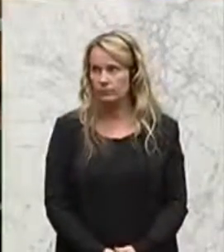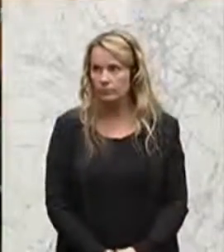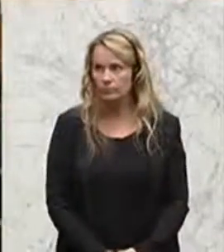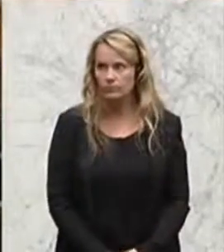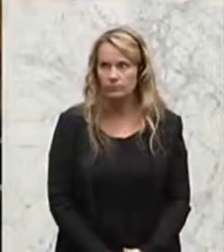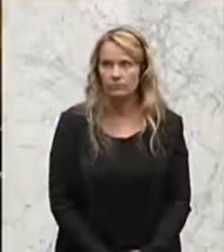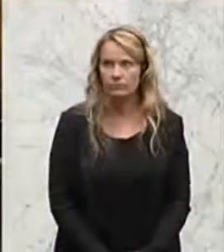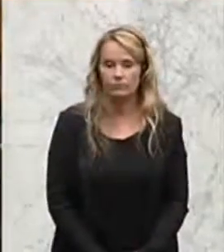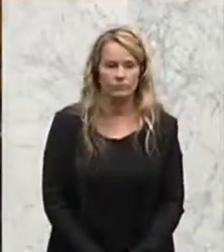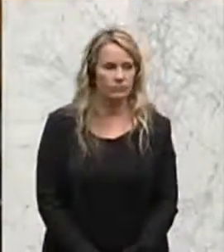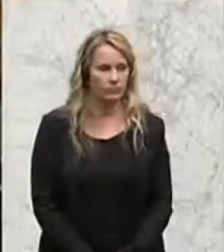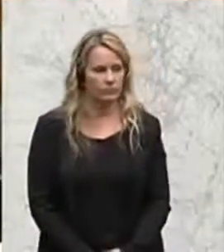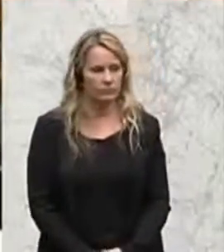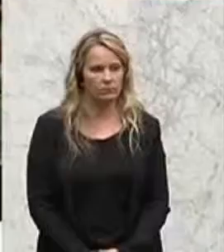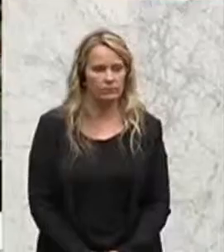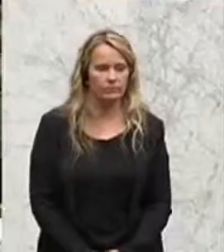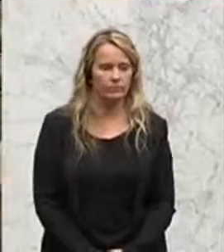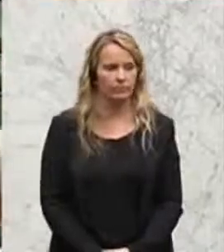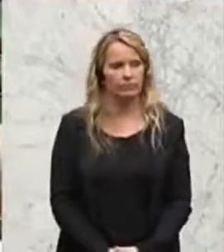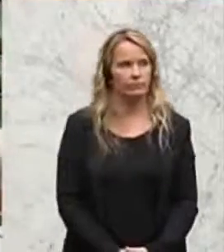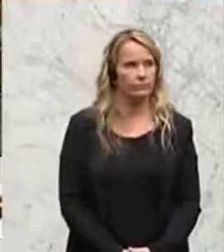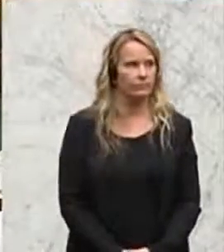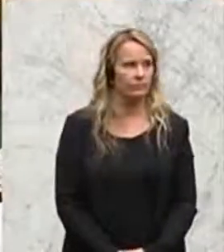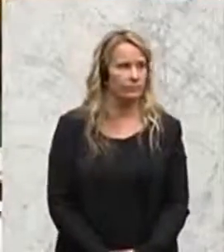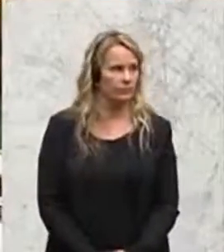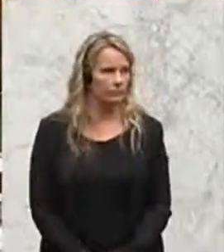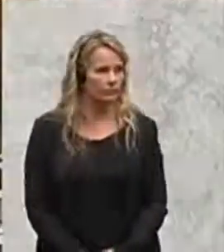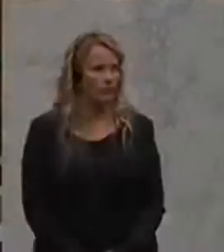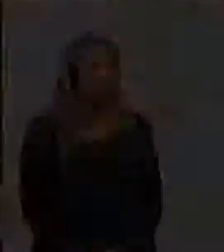Die Flüchtlingsströme gehen weiter, es brauche einen nationalen Aktionsplan. Vielen Dank, Präsident.